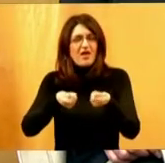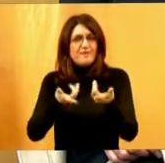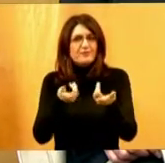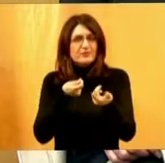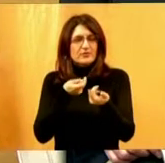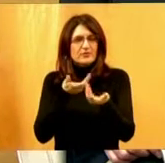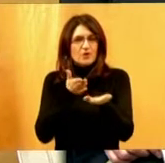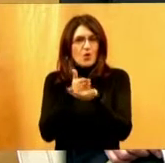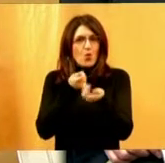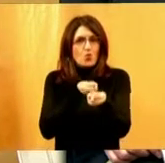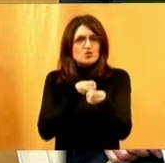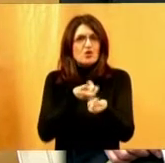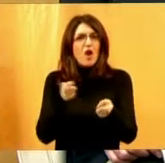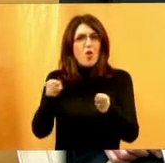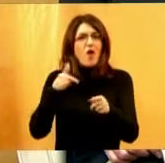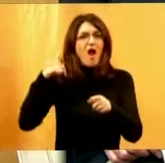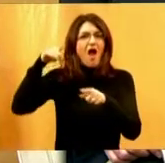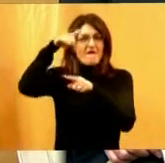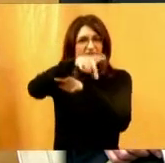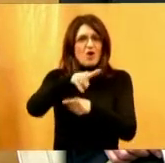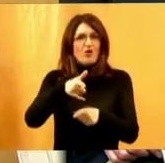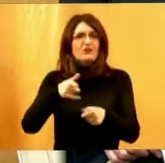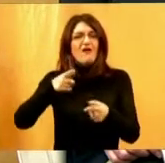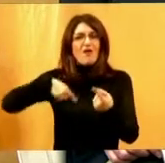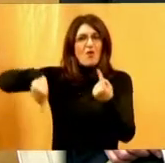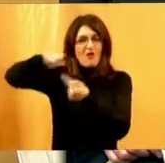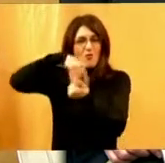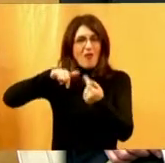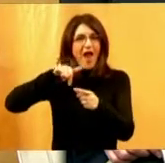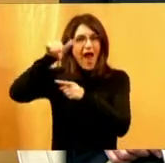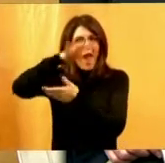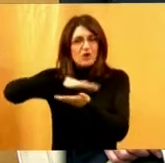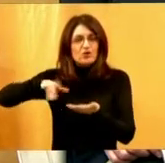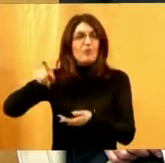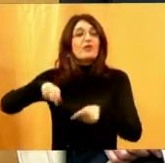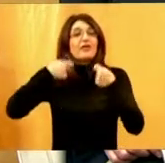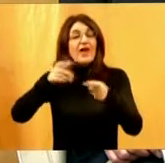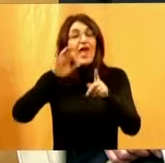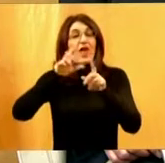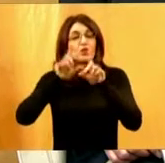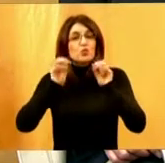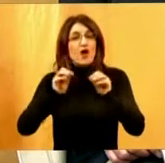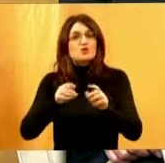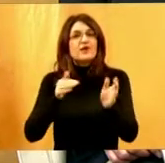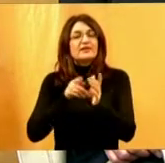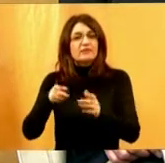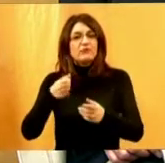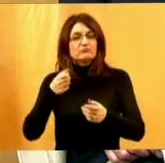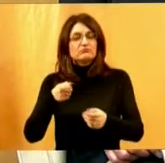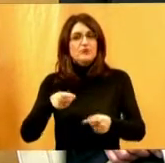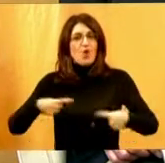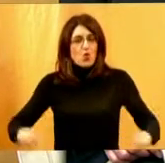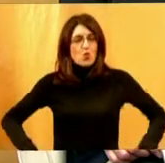avionima, aerodromsko osoblje, prolazi edukacije na način da ih voze u